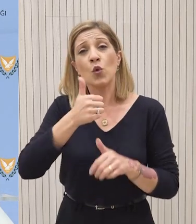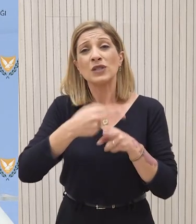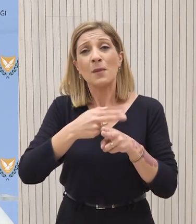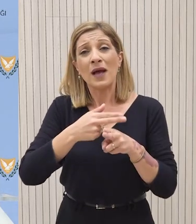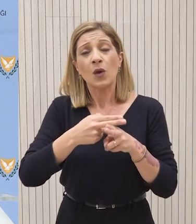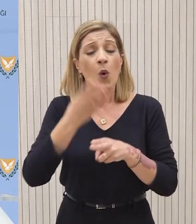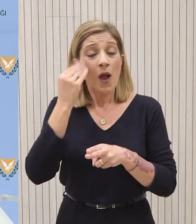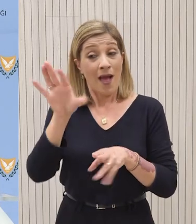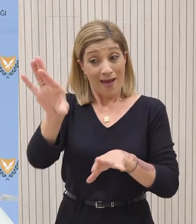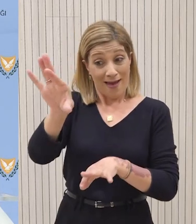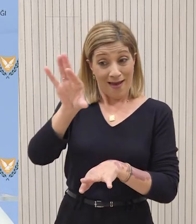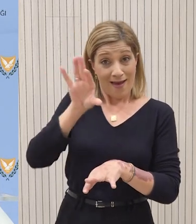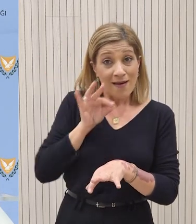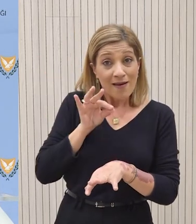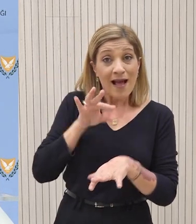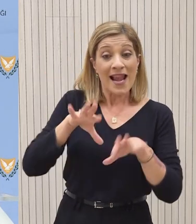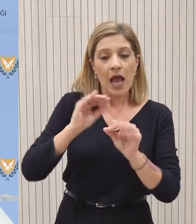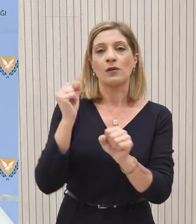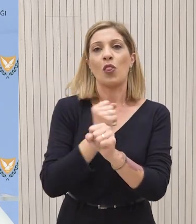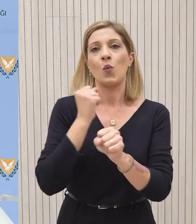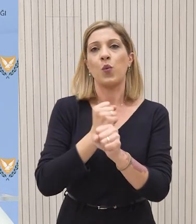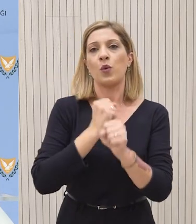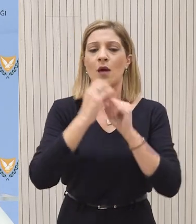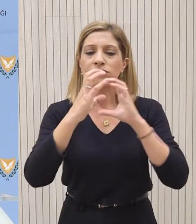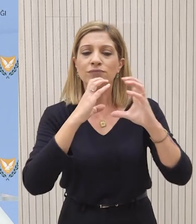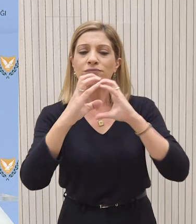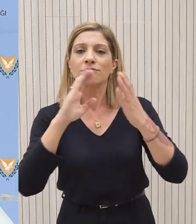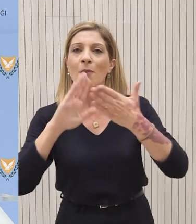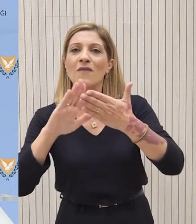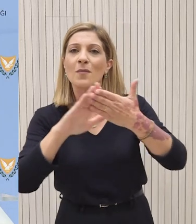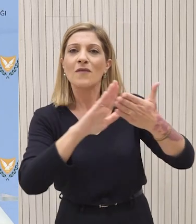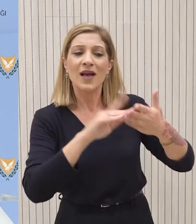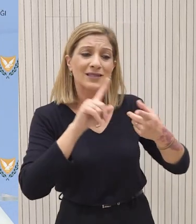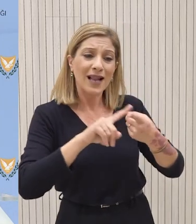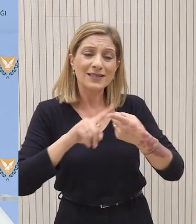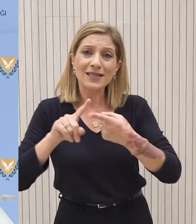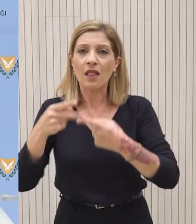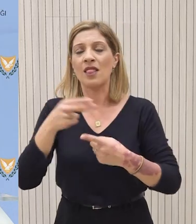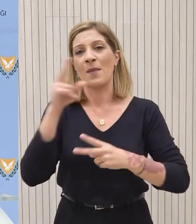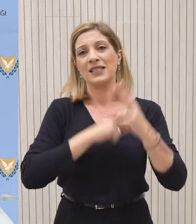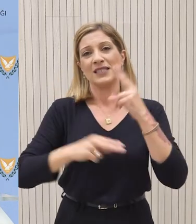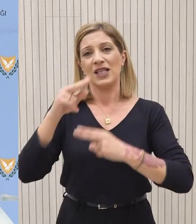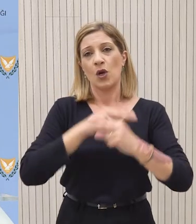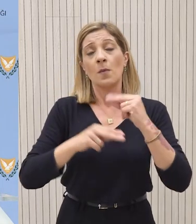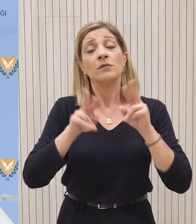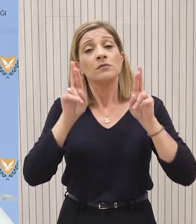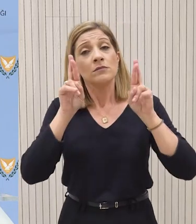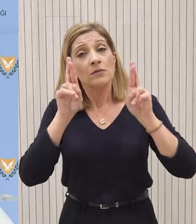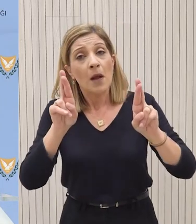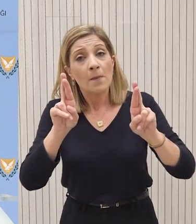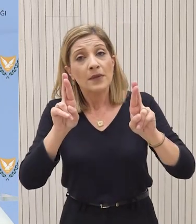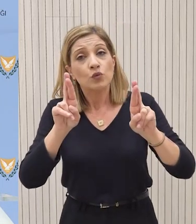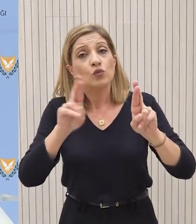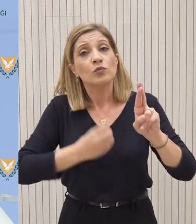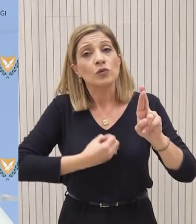αρχίσει να πραγματοποιεί τις επαφές, τις συναντήσεις για την διερεύνηση της προοπτικής επανέραξης των διαπραγματεύσεων. Ελπίζουμε και ελπιστούμε ότι